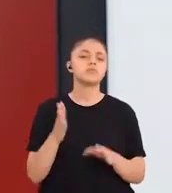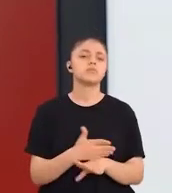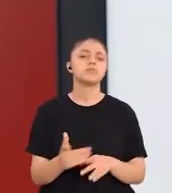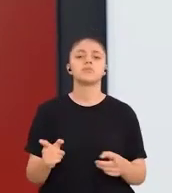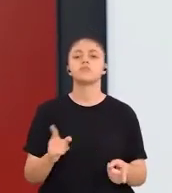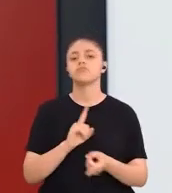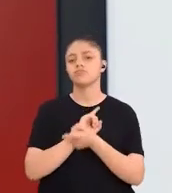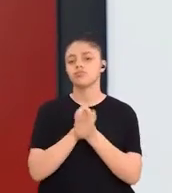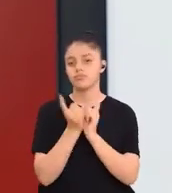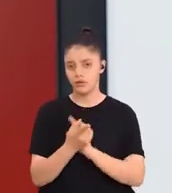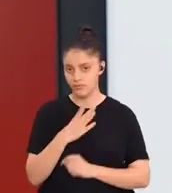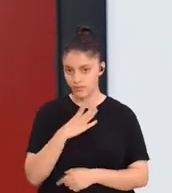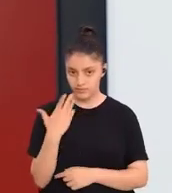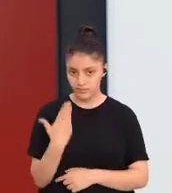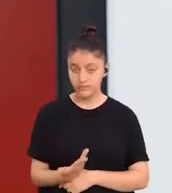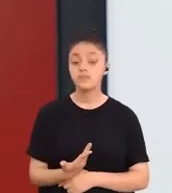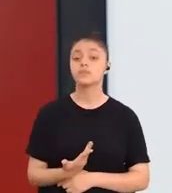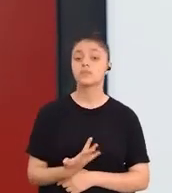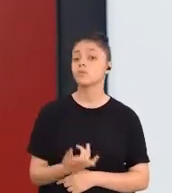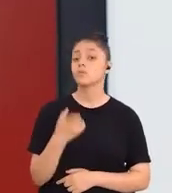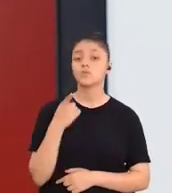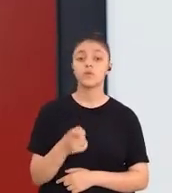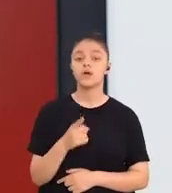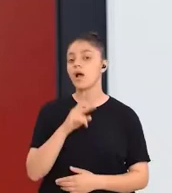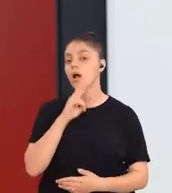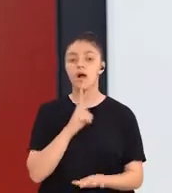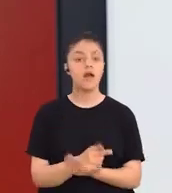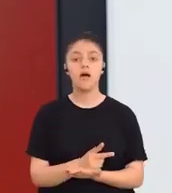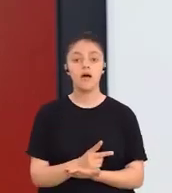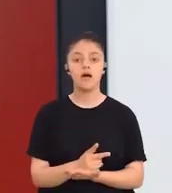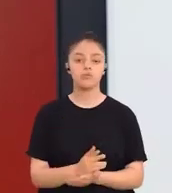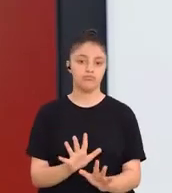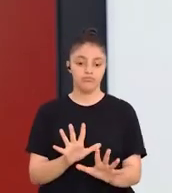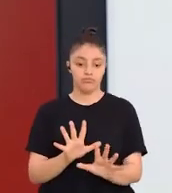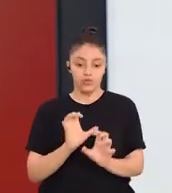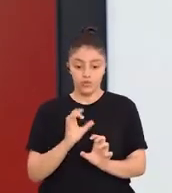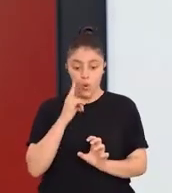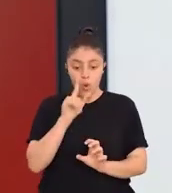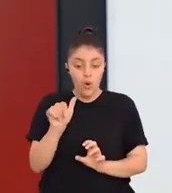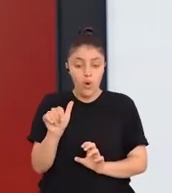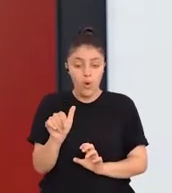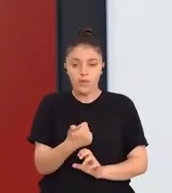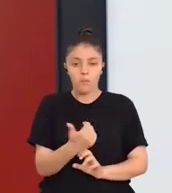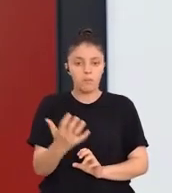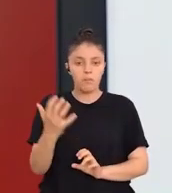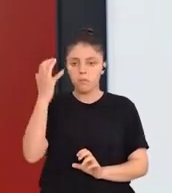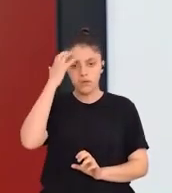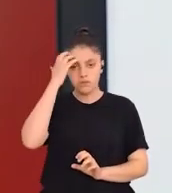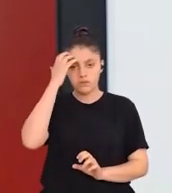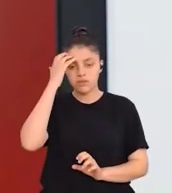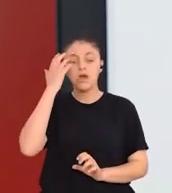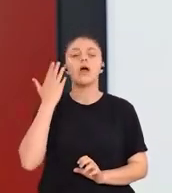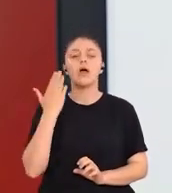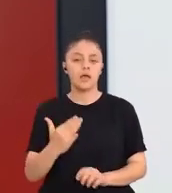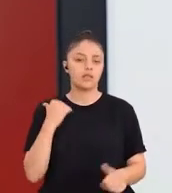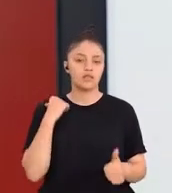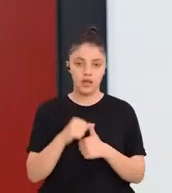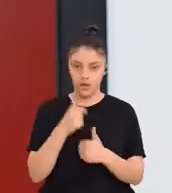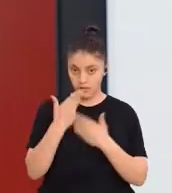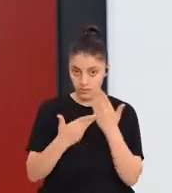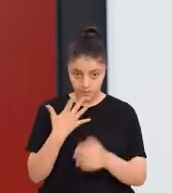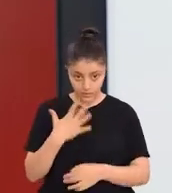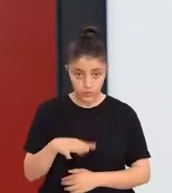birçok materyalden söz edebiliriz. Burada kararımızı etkileyecek olan en önemli unsur yine